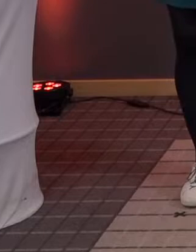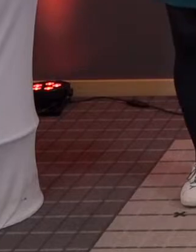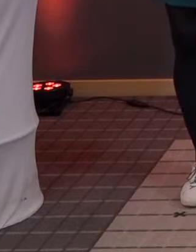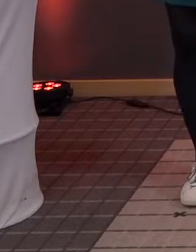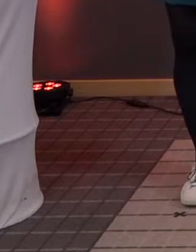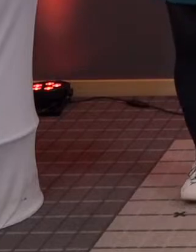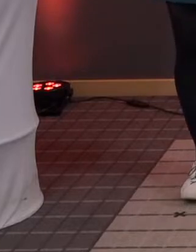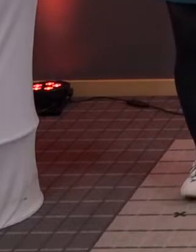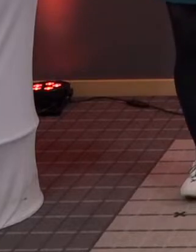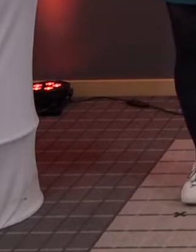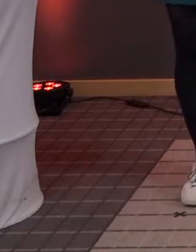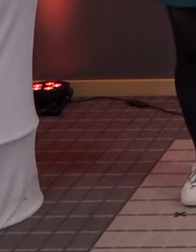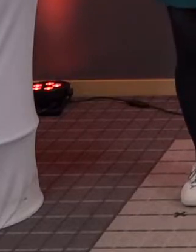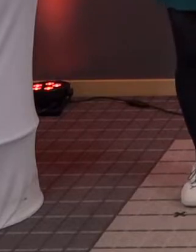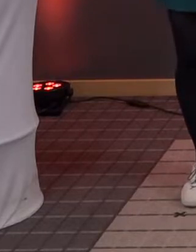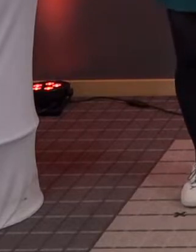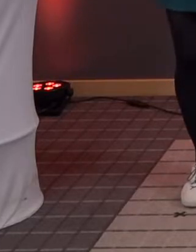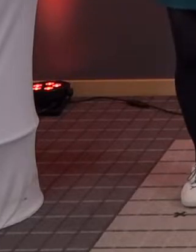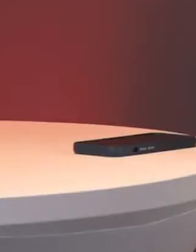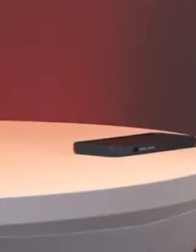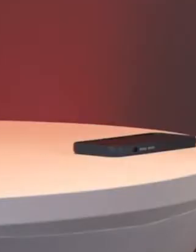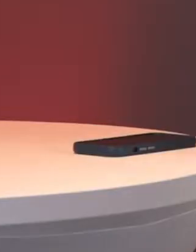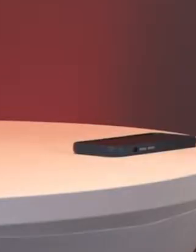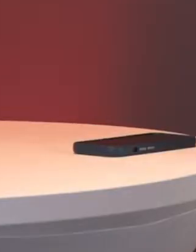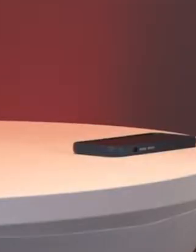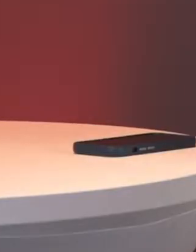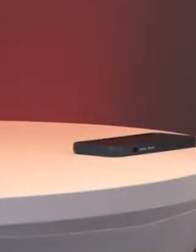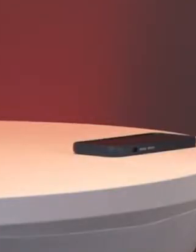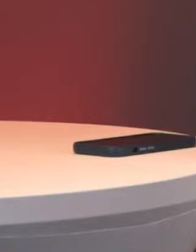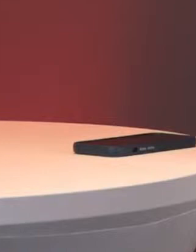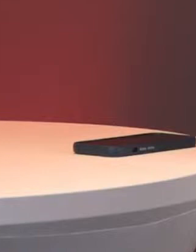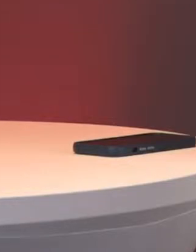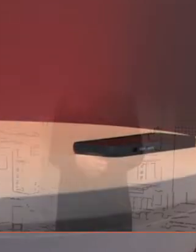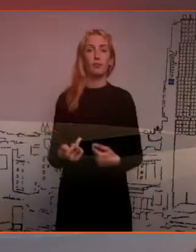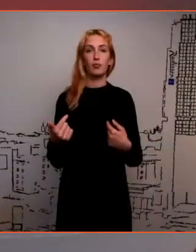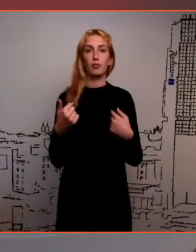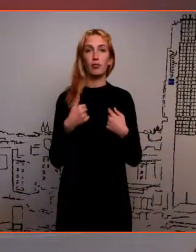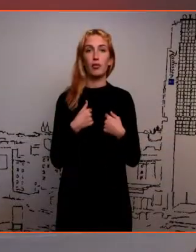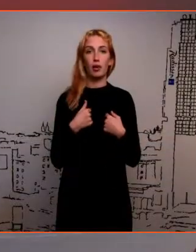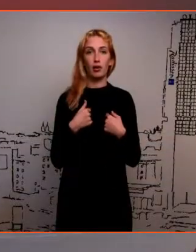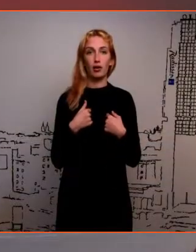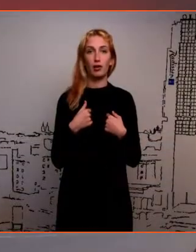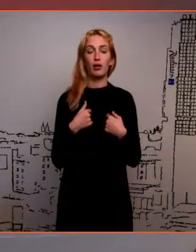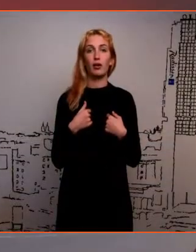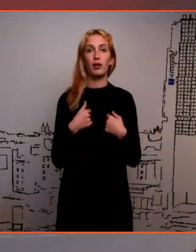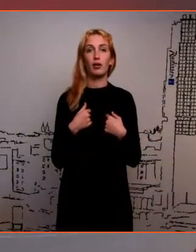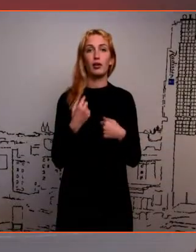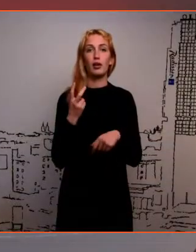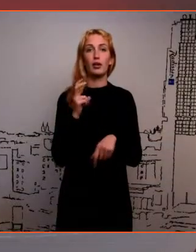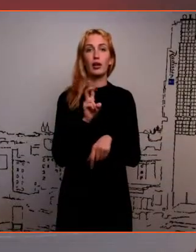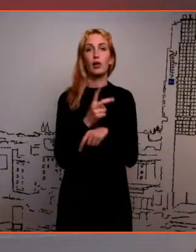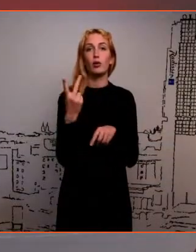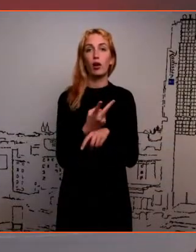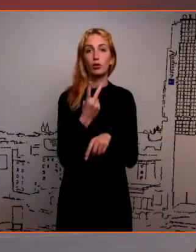Tere, mina olen Lemme ja mina olen kainud kaks korda